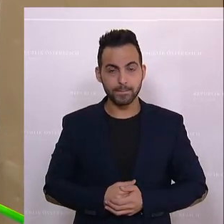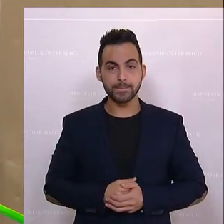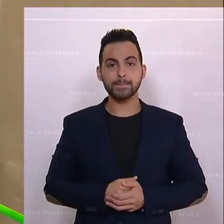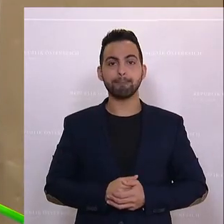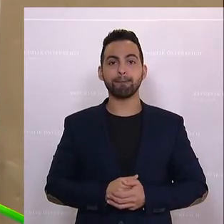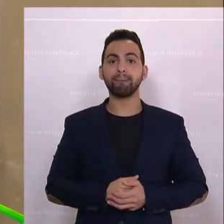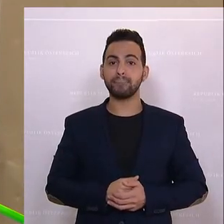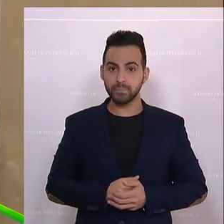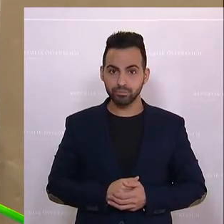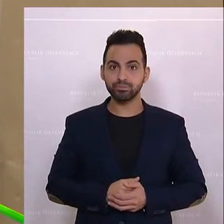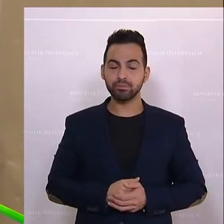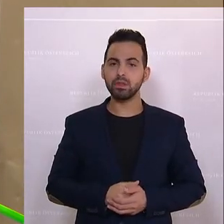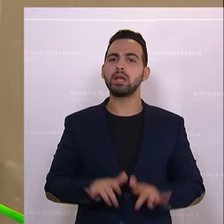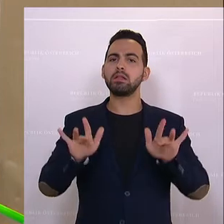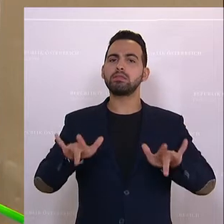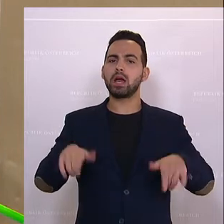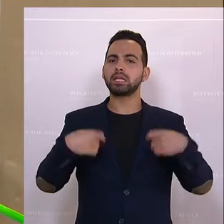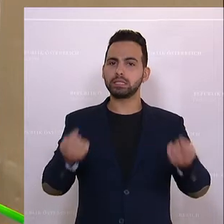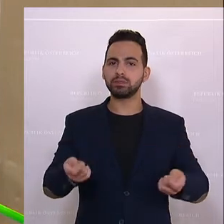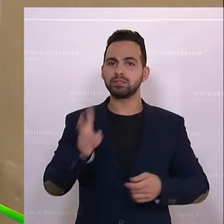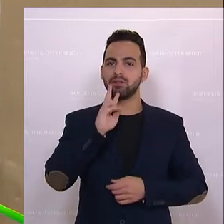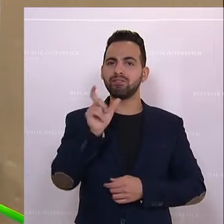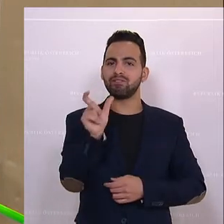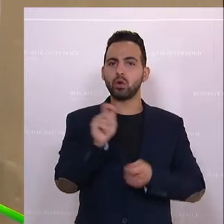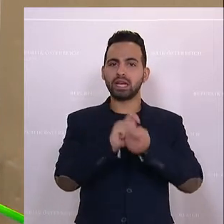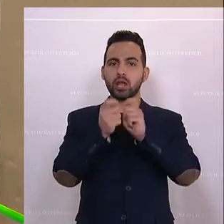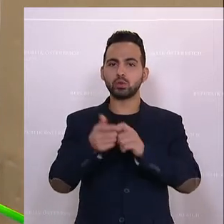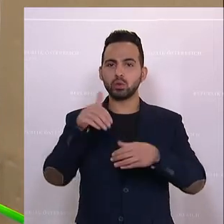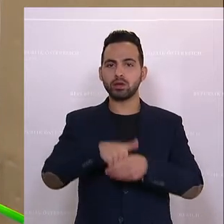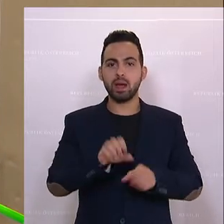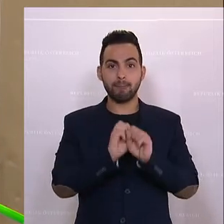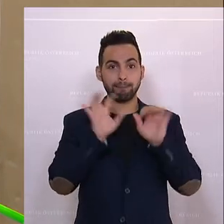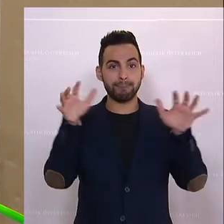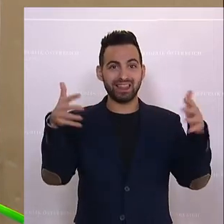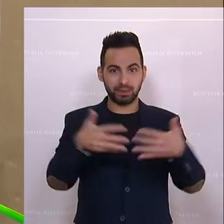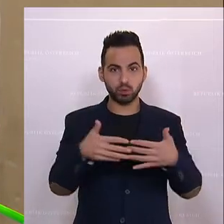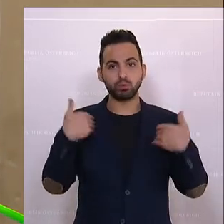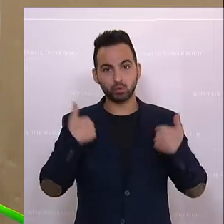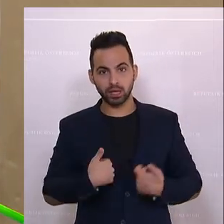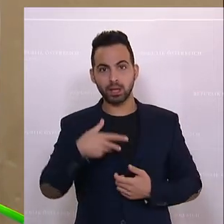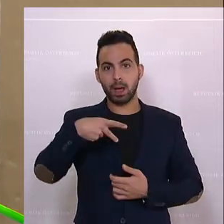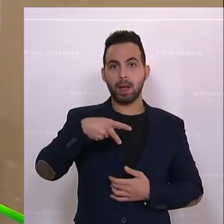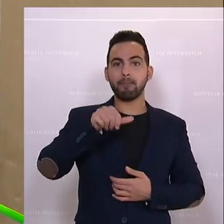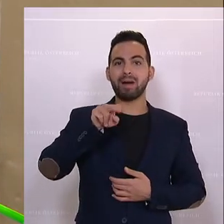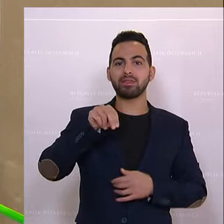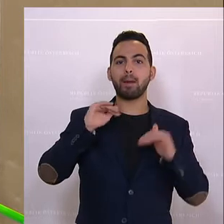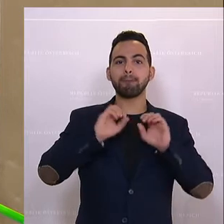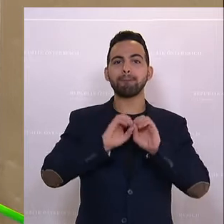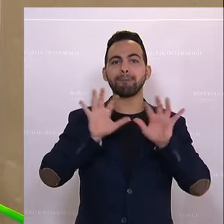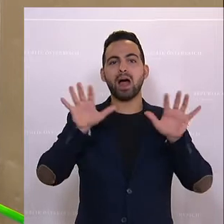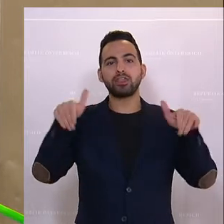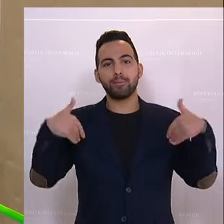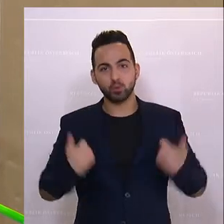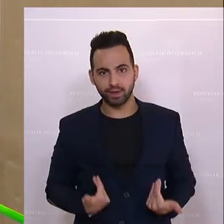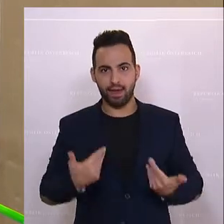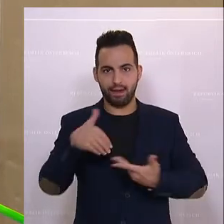Es gibt eine Wortkreation aus Pandemie und Müdigkeit, die Pandemie-Müdigkeit. Und diese Pandemie-Müdigkeit spiegelt